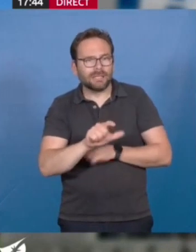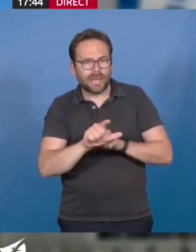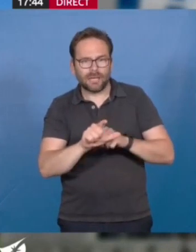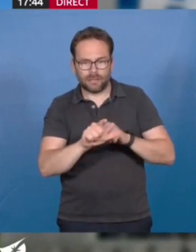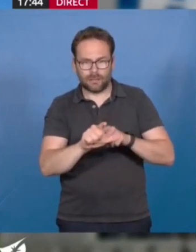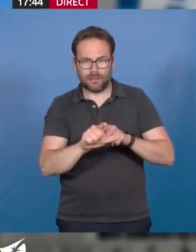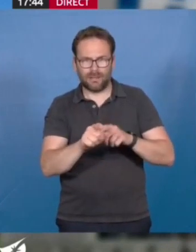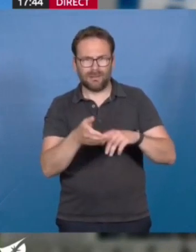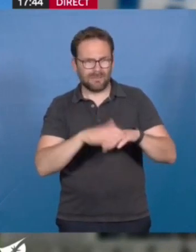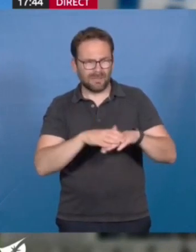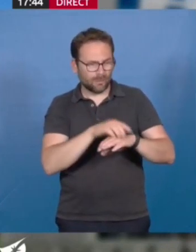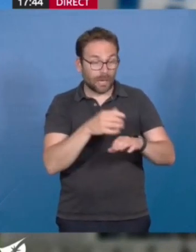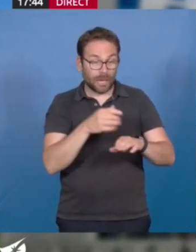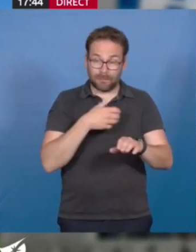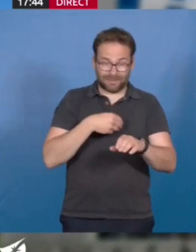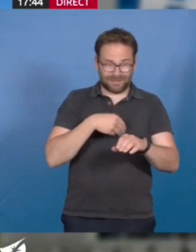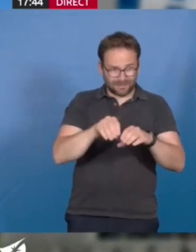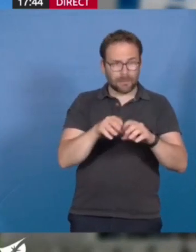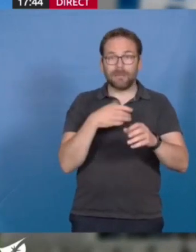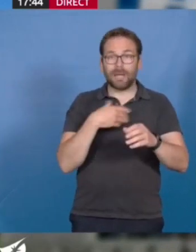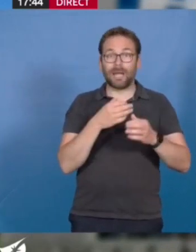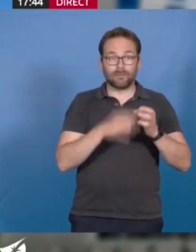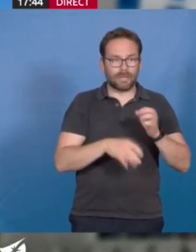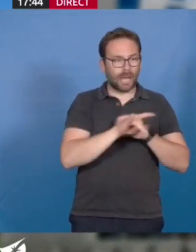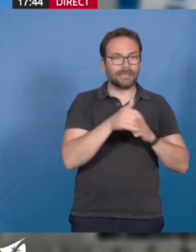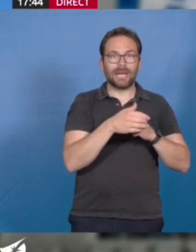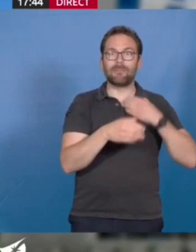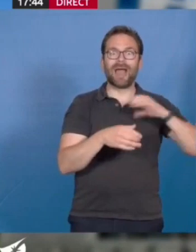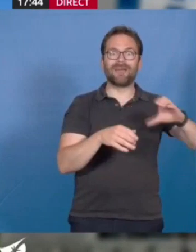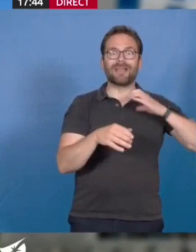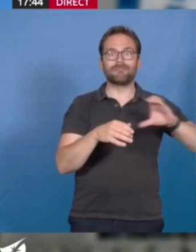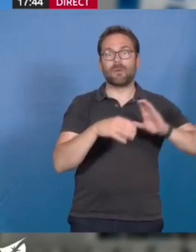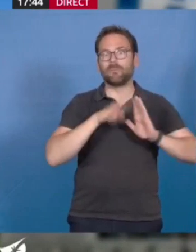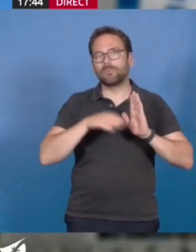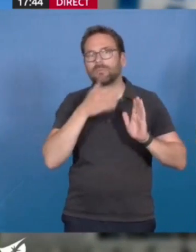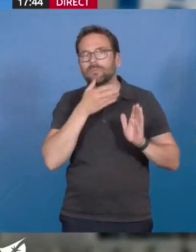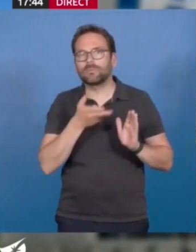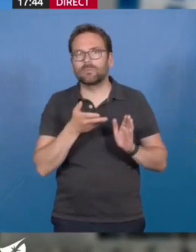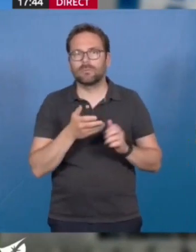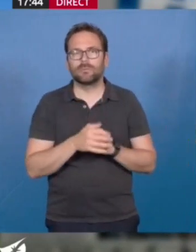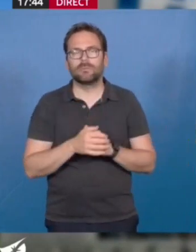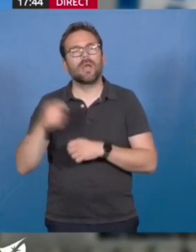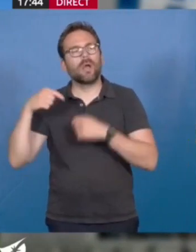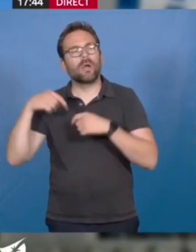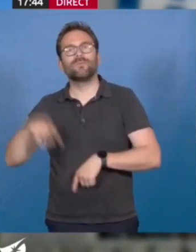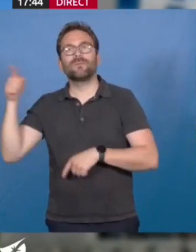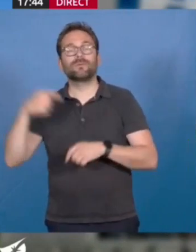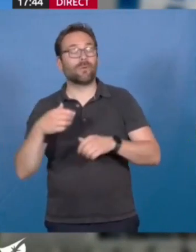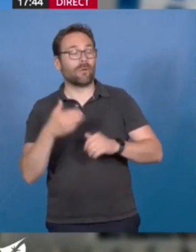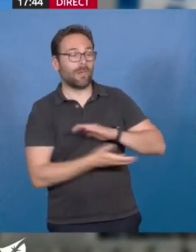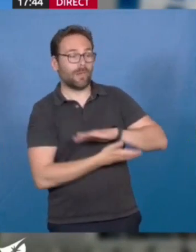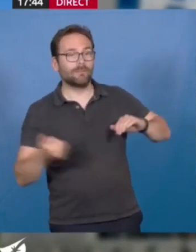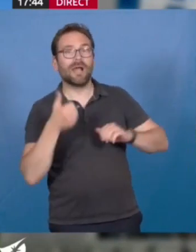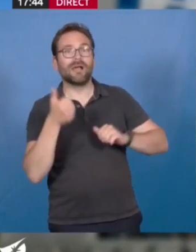cela grève les capacités d'investissement des HLM. Pour le gouvernement, ponction d'un milliard trois sur les bailleurs, TVA